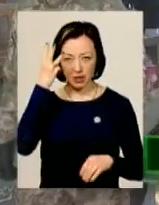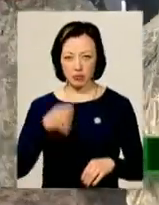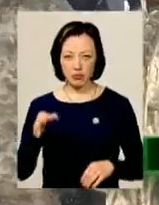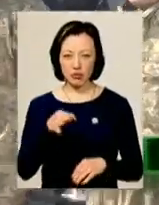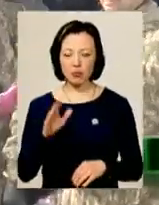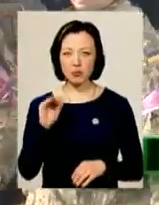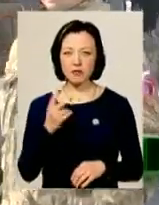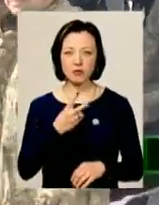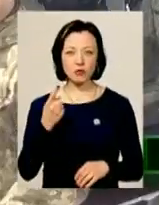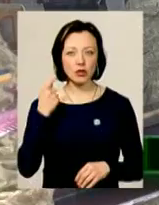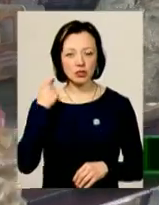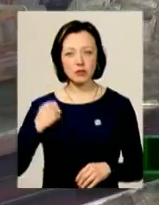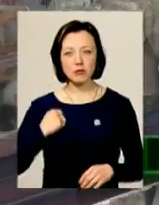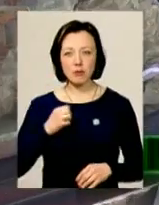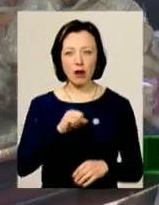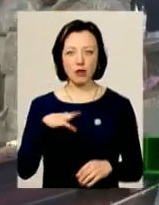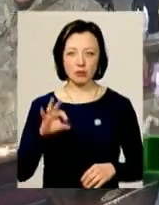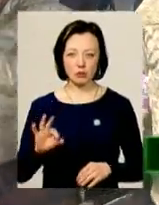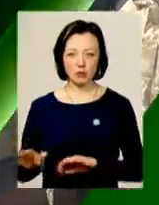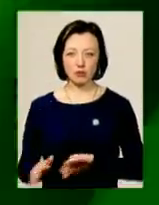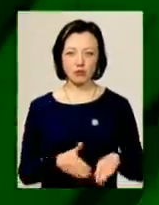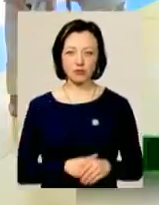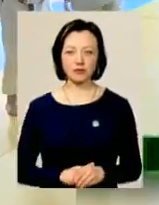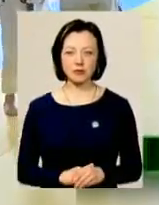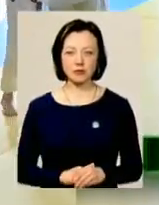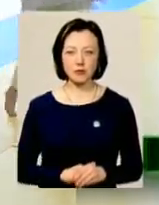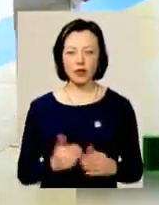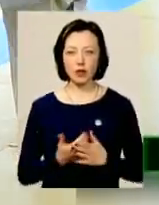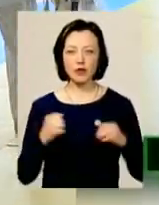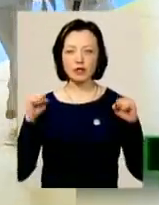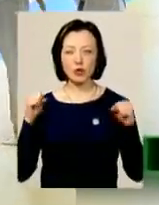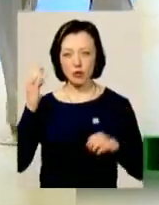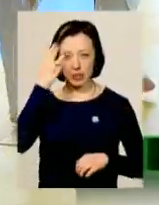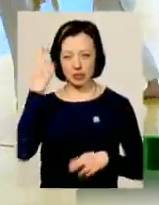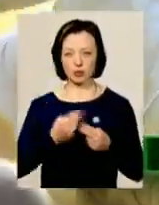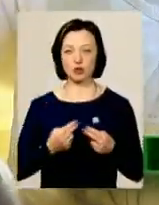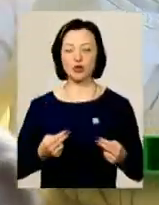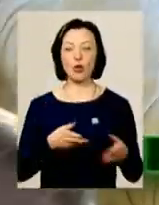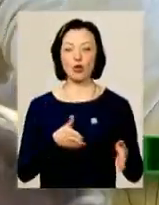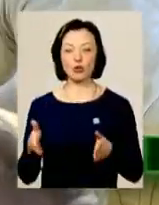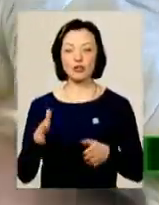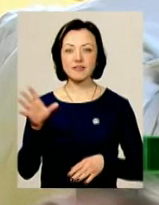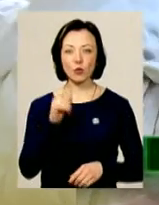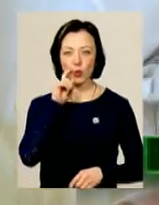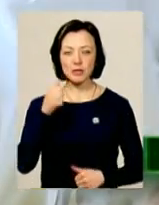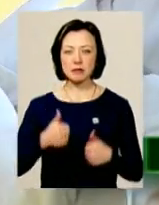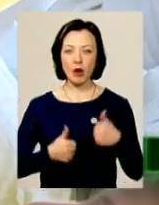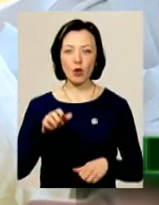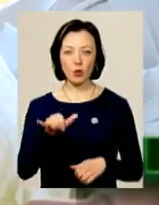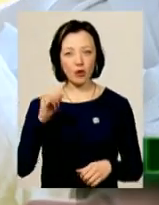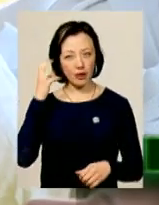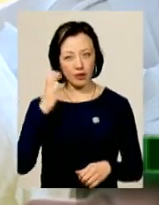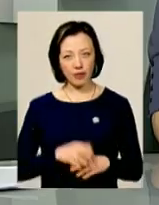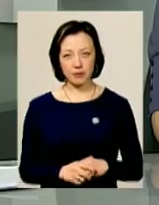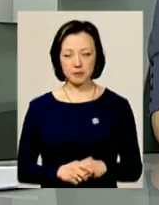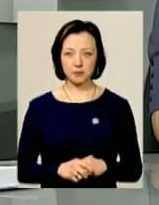попрощалися з 21-річним бійцем АТО Олександром Казміровим. Новини з порту. Хмельницькі дзюдоїсти готуються до всеукраїнських змагань у Києві.